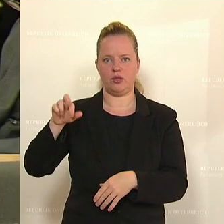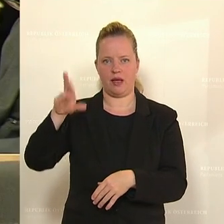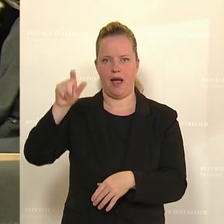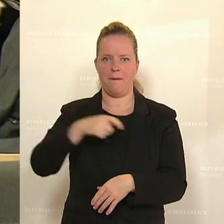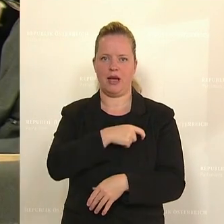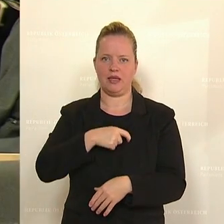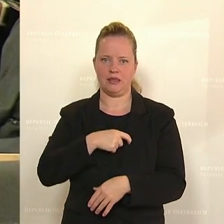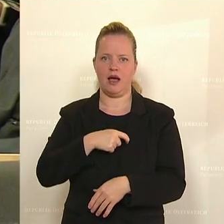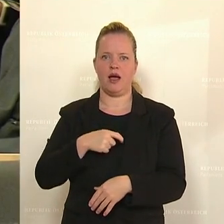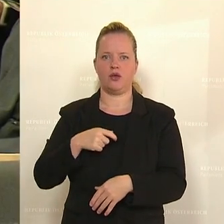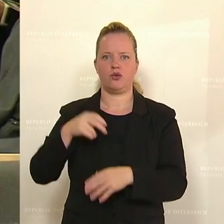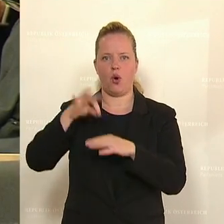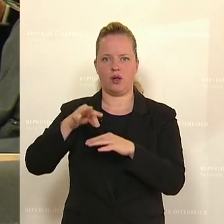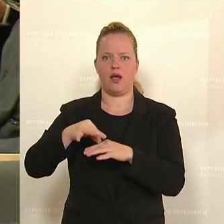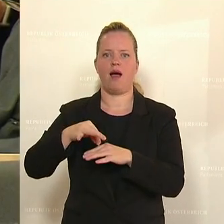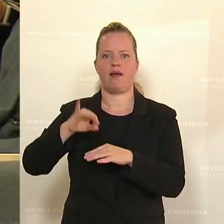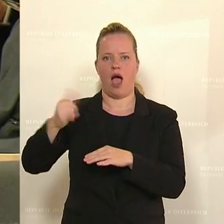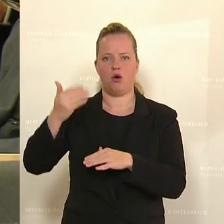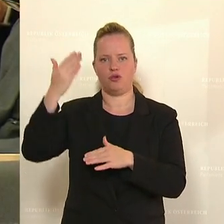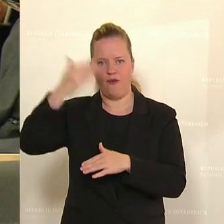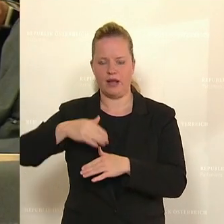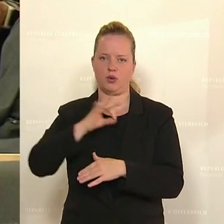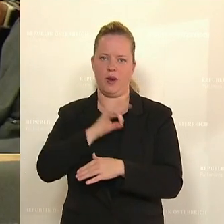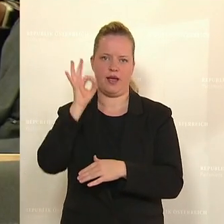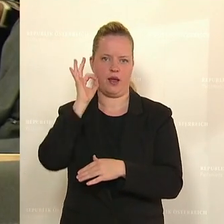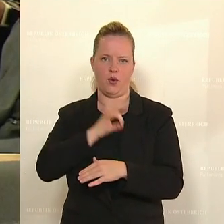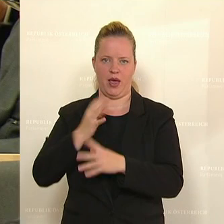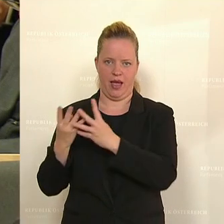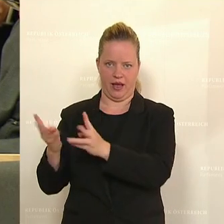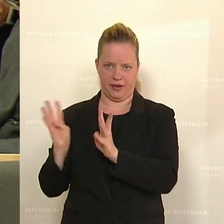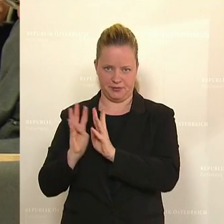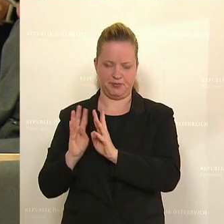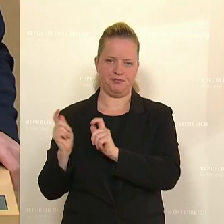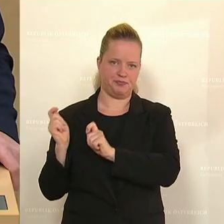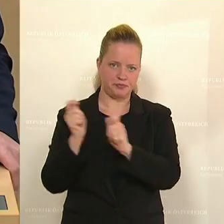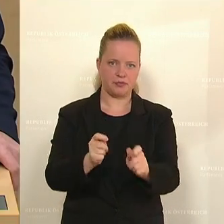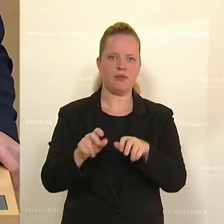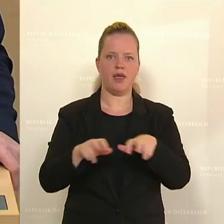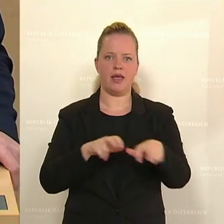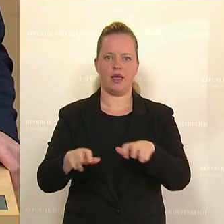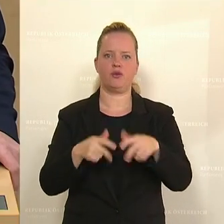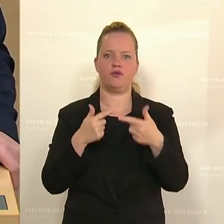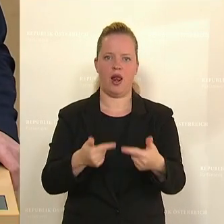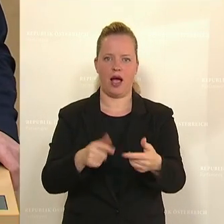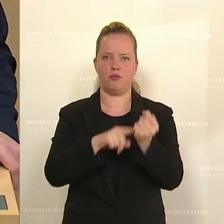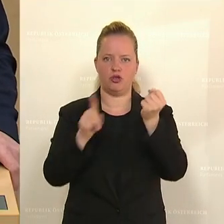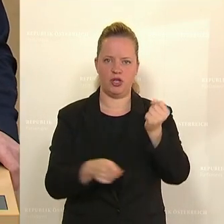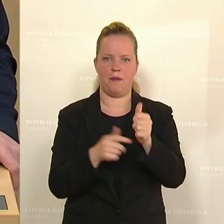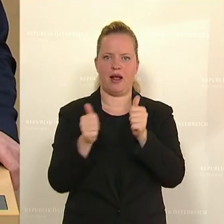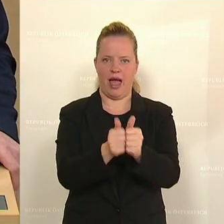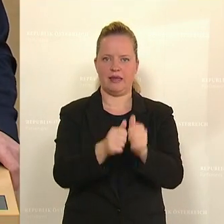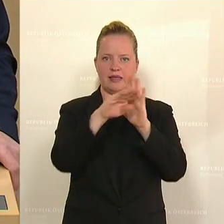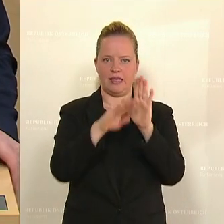Magister Dr. Jakob Schwarz, zu Kolleginnen und Kollegen, dass die Regierungsvorlage im Budgetbegleitgesetz